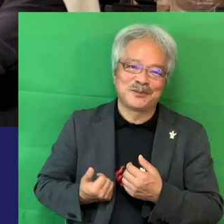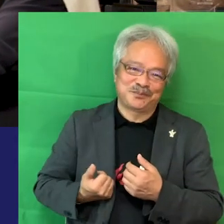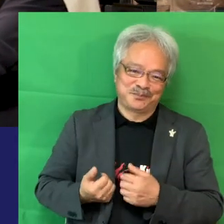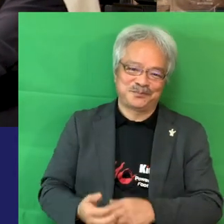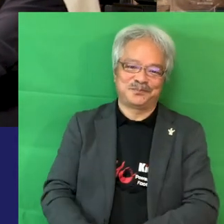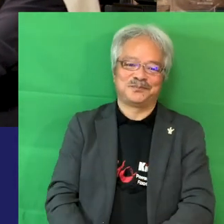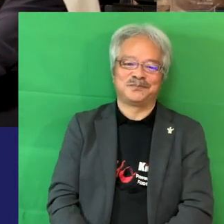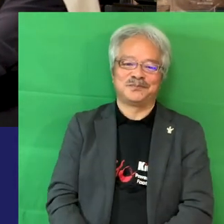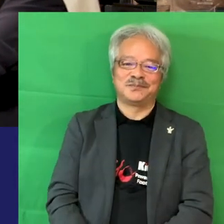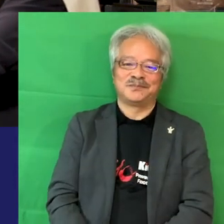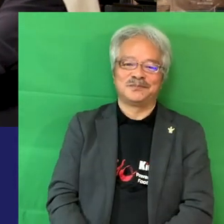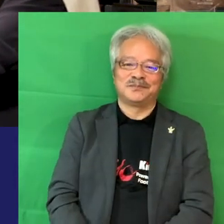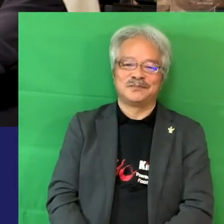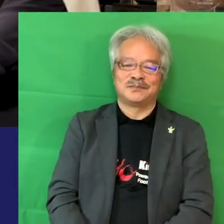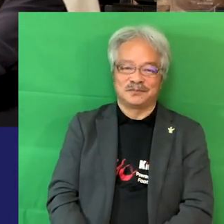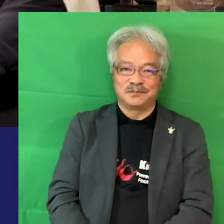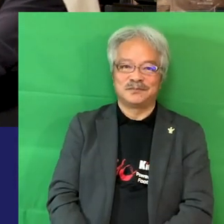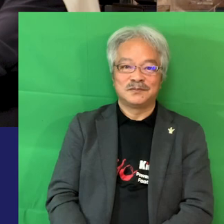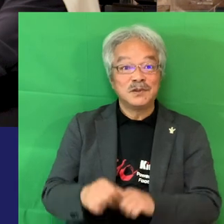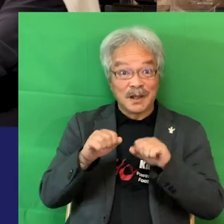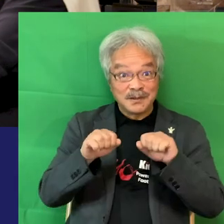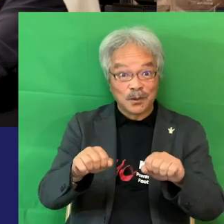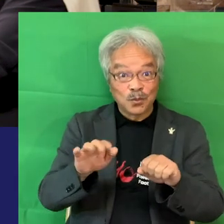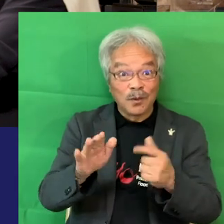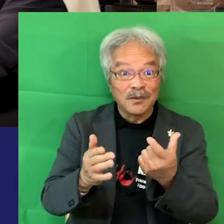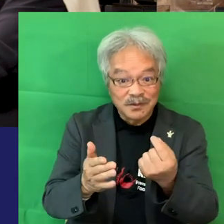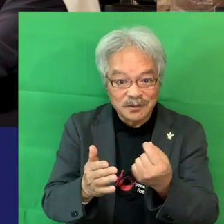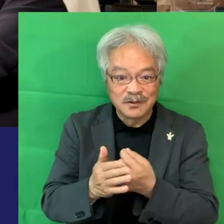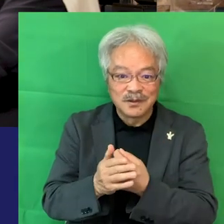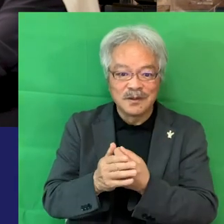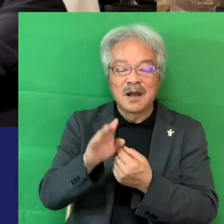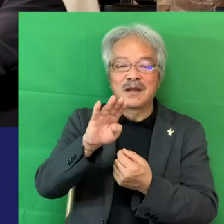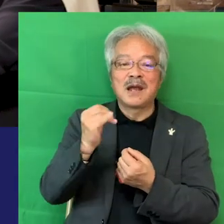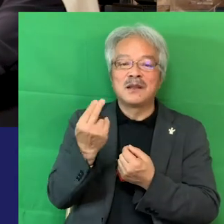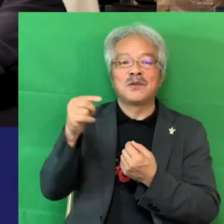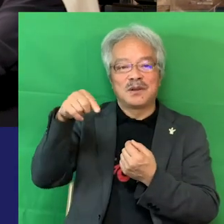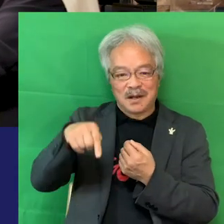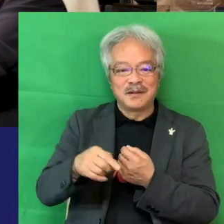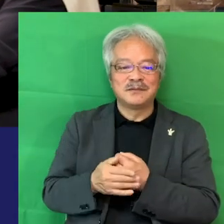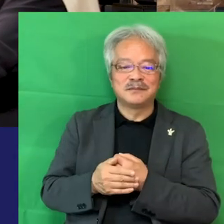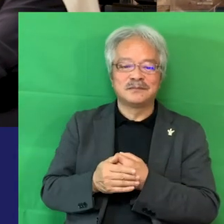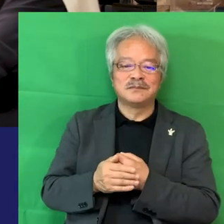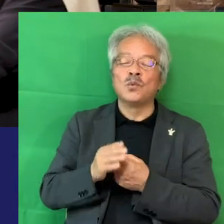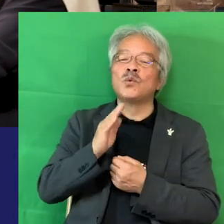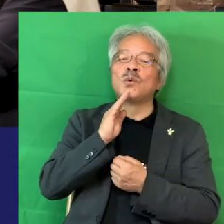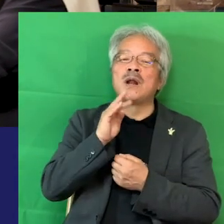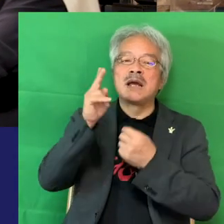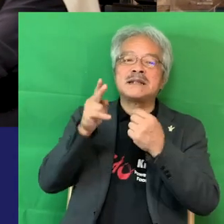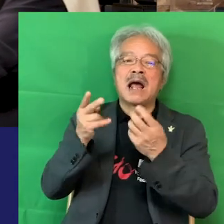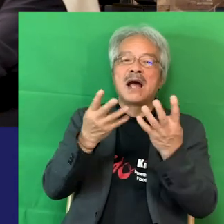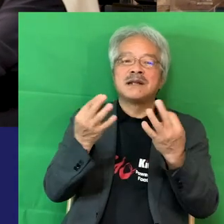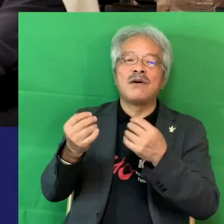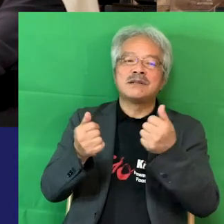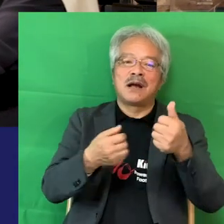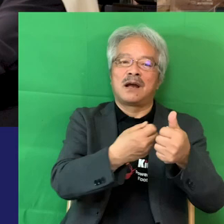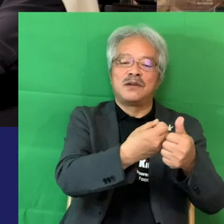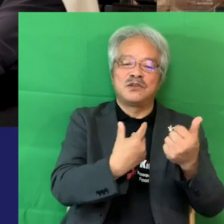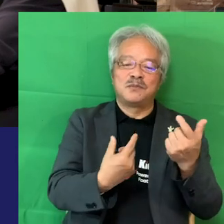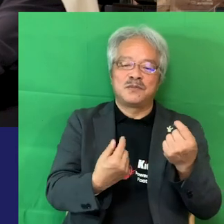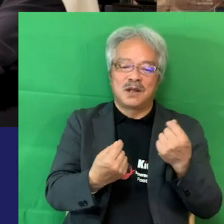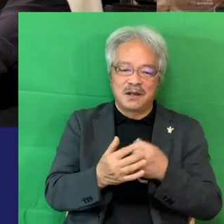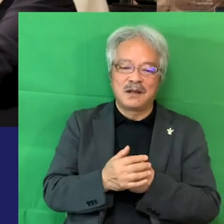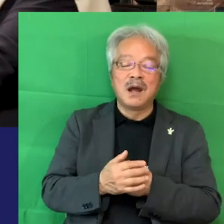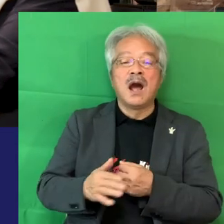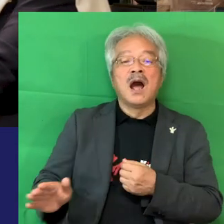ですよやったことはあるじゃないですかだからゲットでねほんとね北沢さんおっしゃる通りで手